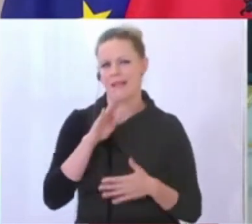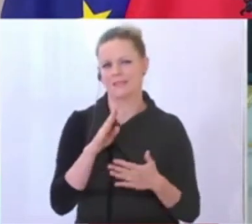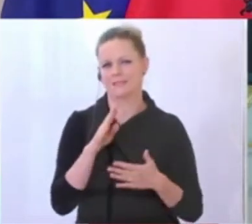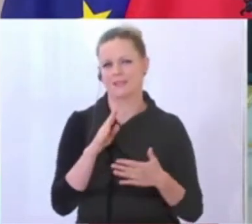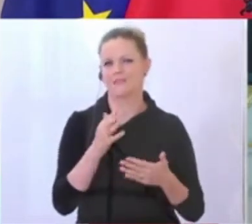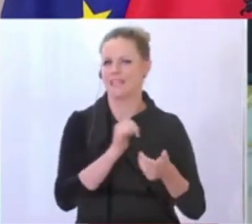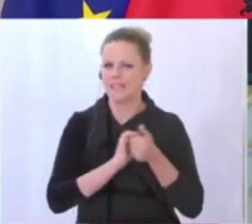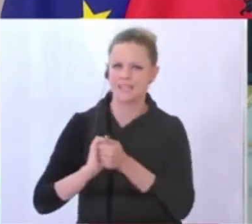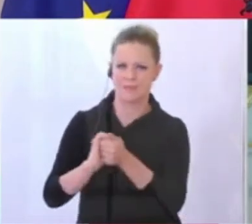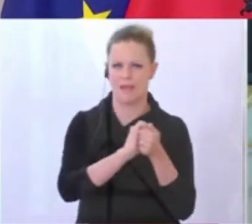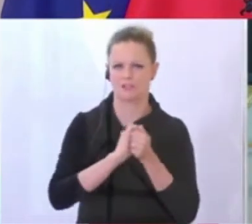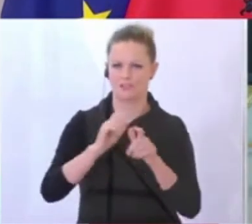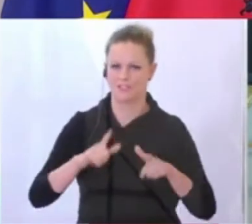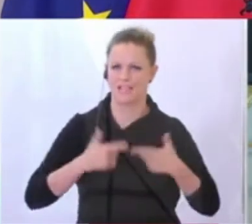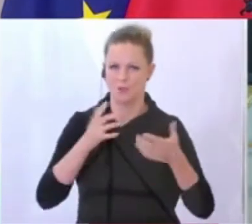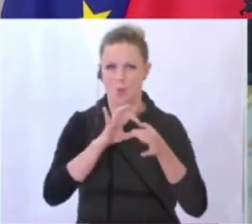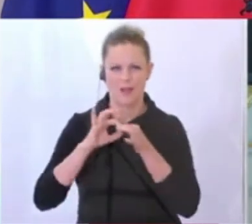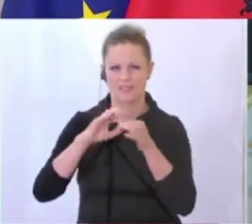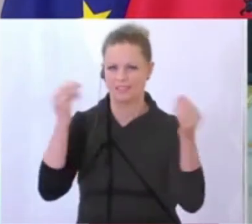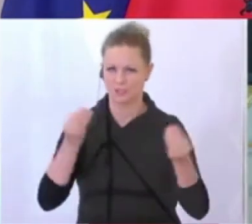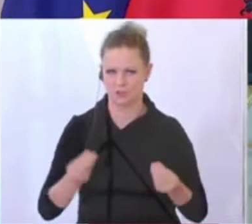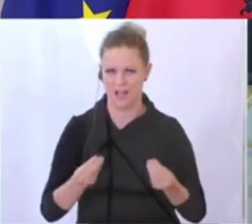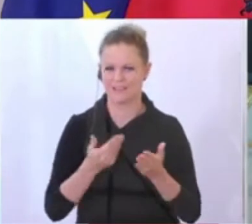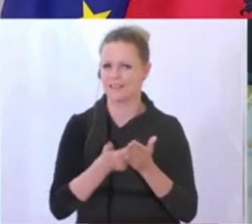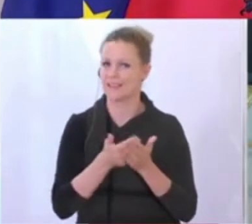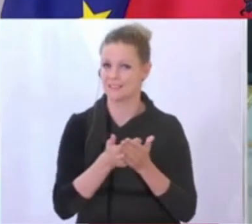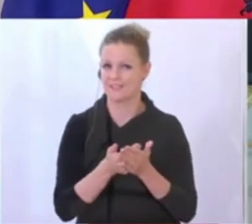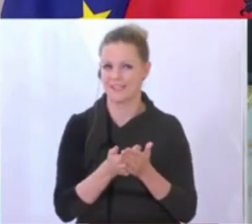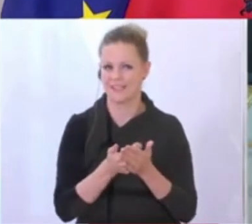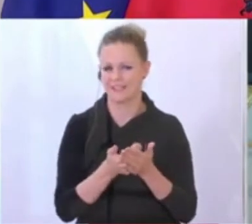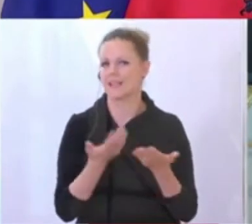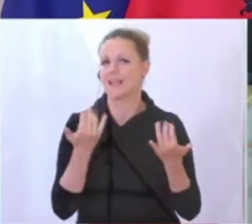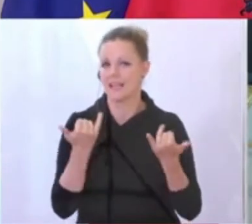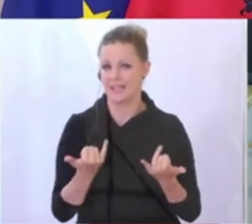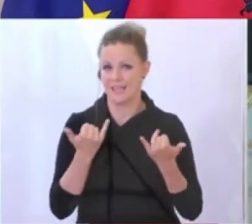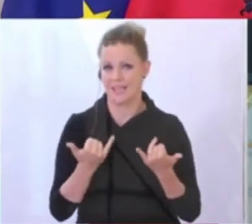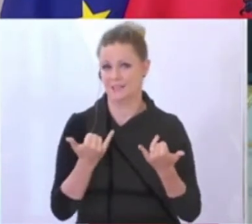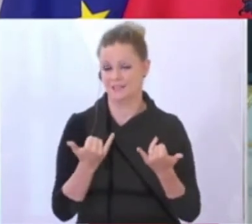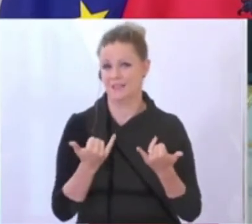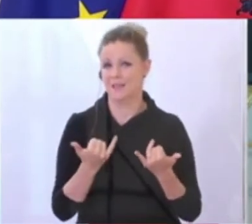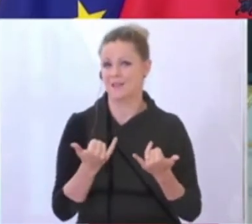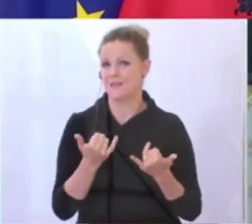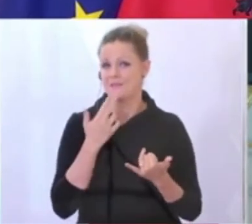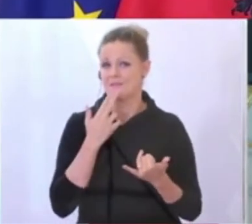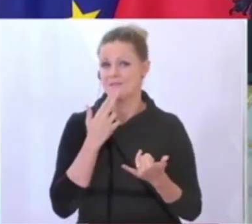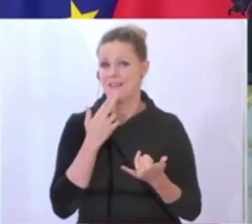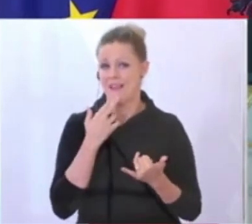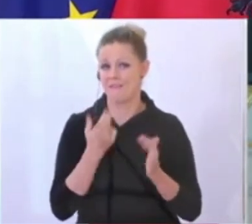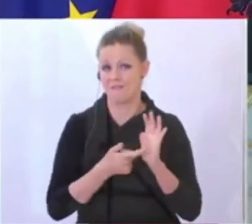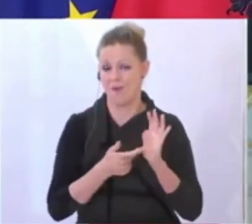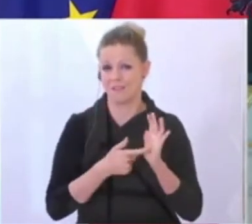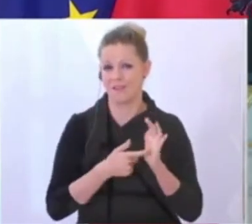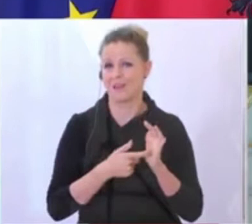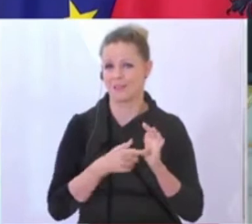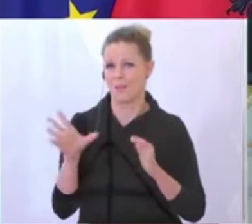Gemeinschaftsleben organisieren und gestalten. Und die werden daher auch am unmittelbarsten von unseren Mitbürgerinnen und Mitbürgern gefordert.